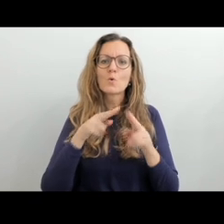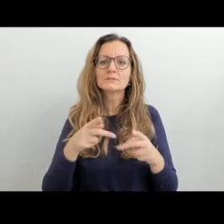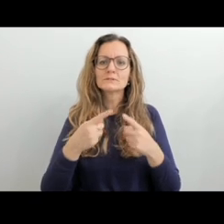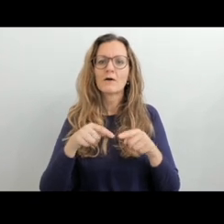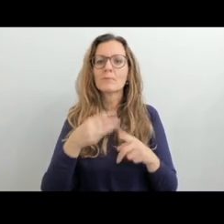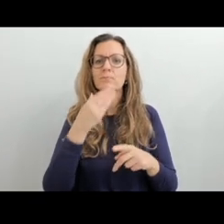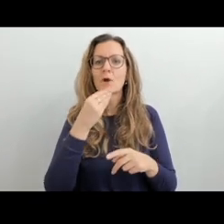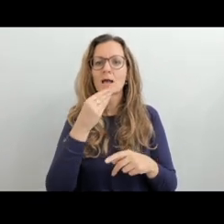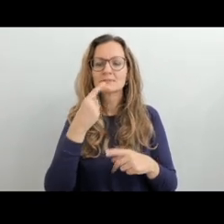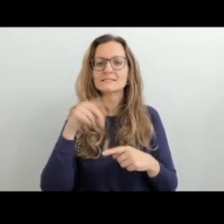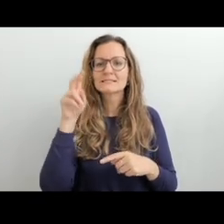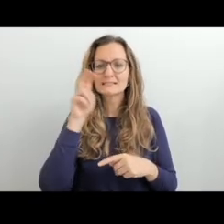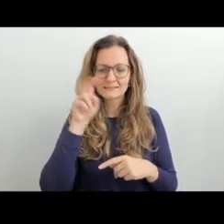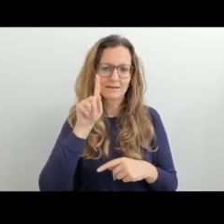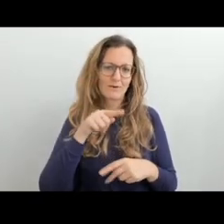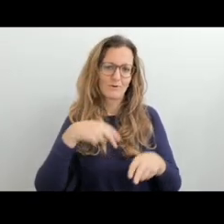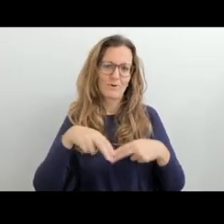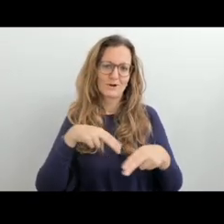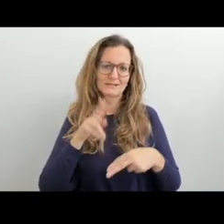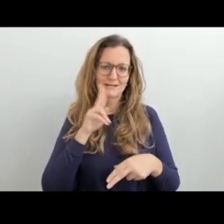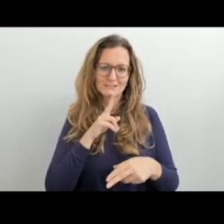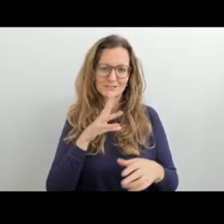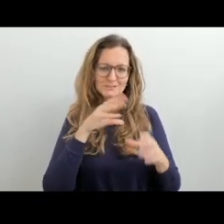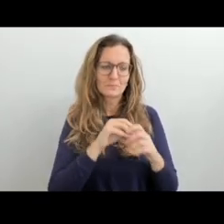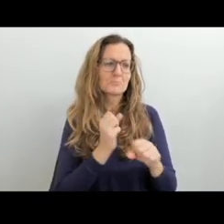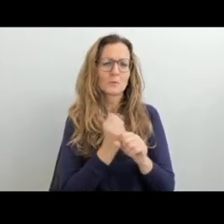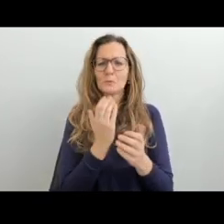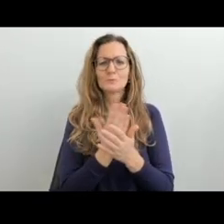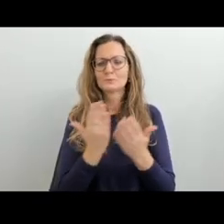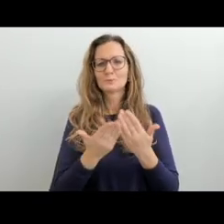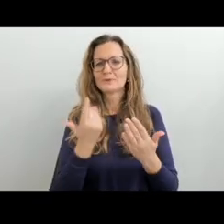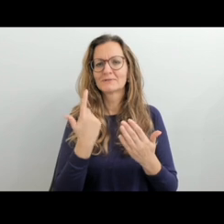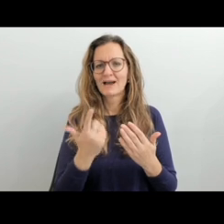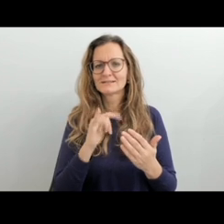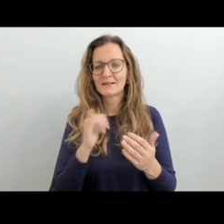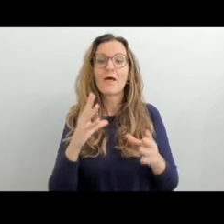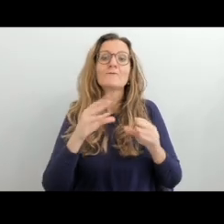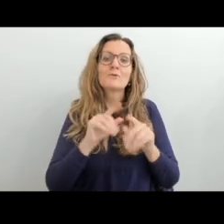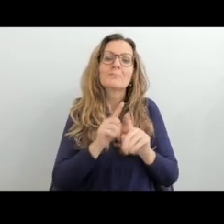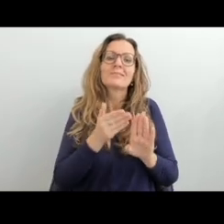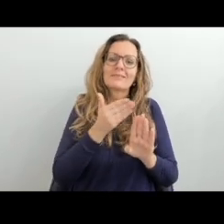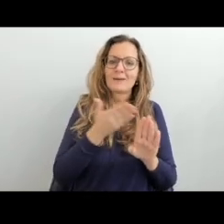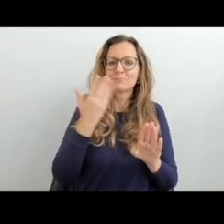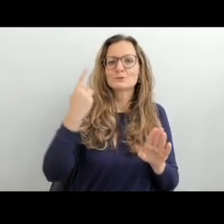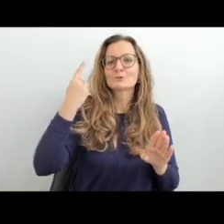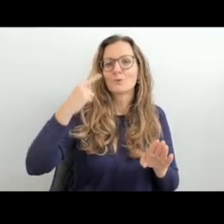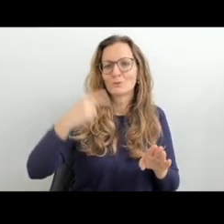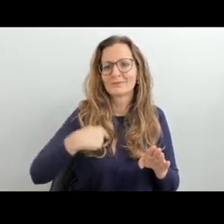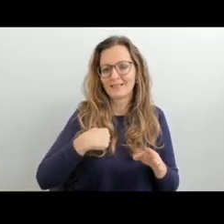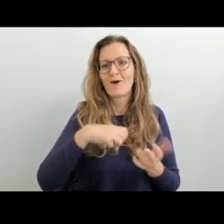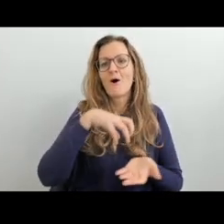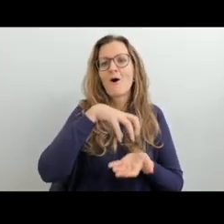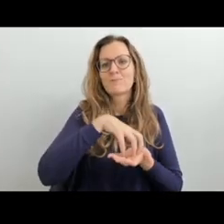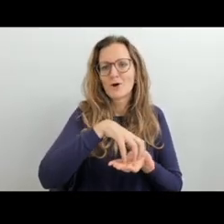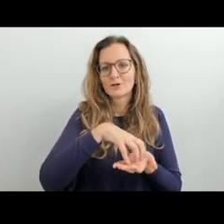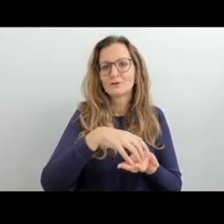na ústavu bohemistiky pro cizince a komunikace neslyšících, kde působím už skoro 20 let a předtím jsem na